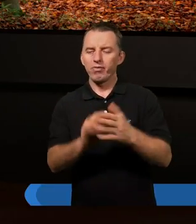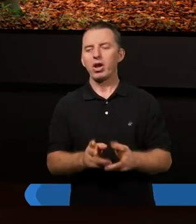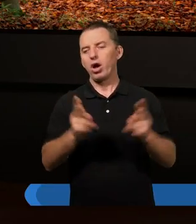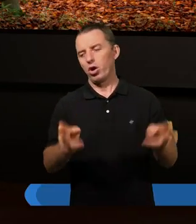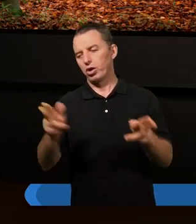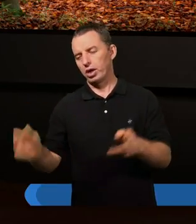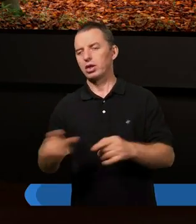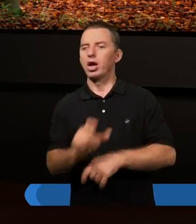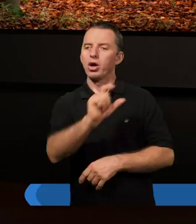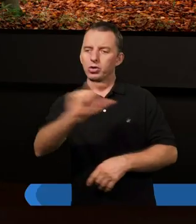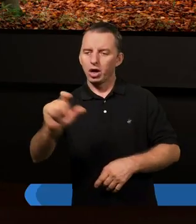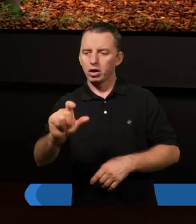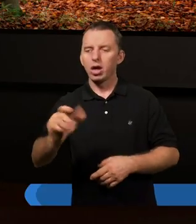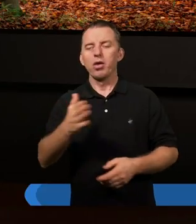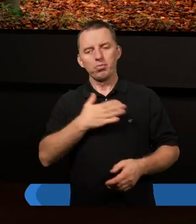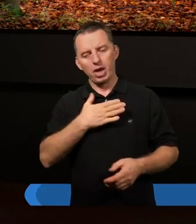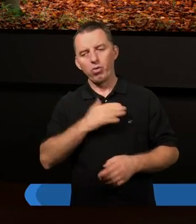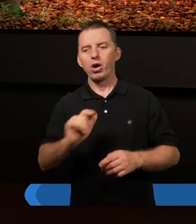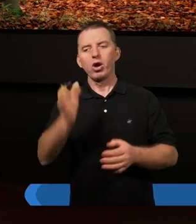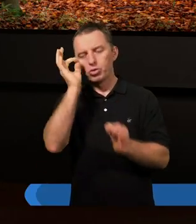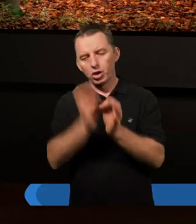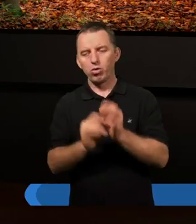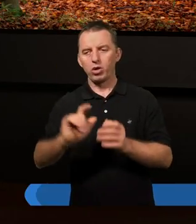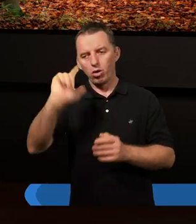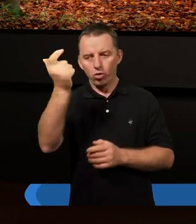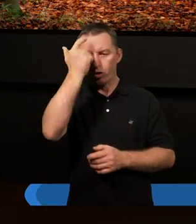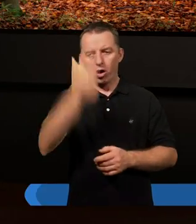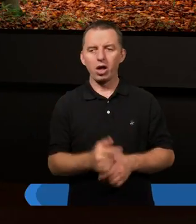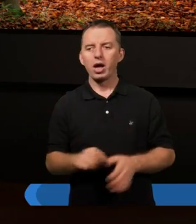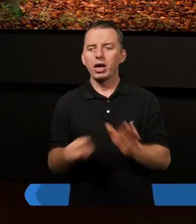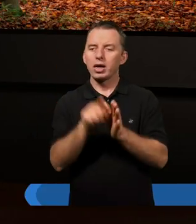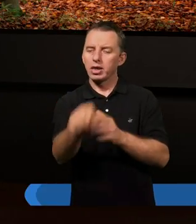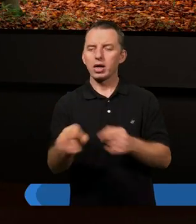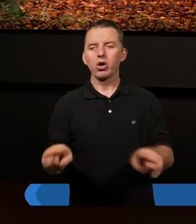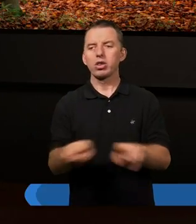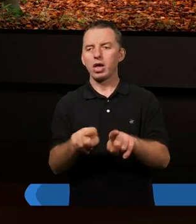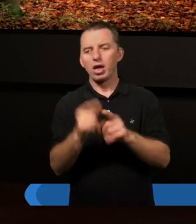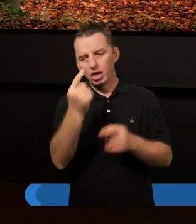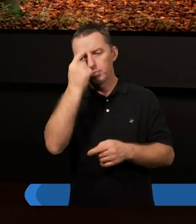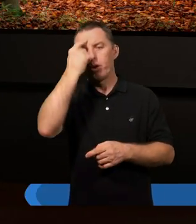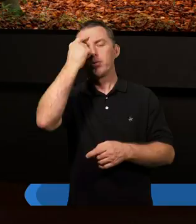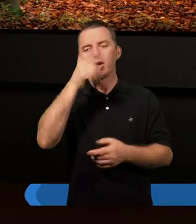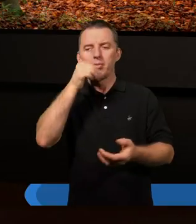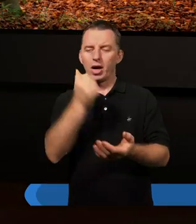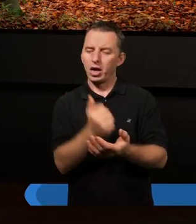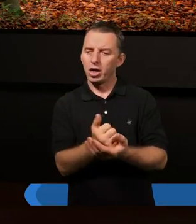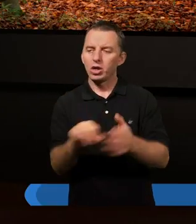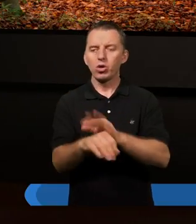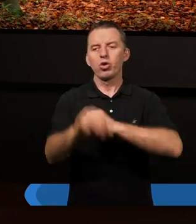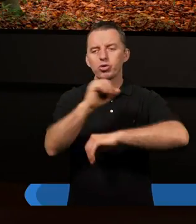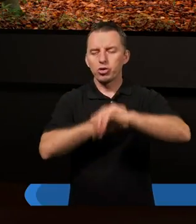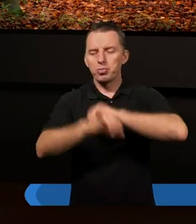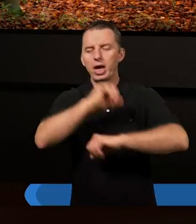okresach czasu odegrały szczególną rolę. Dlatego też wspominamy list do